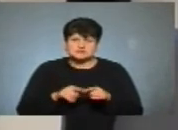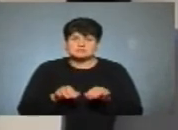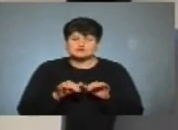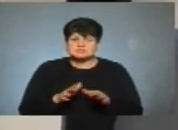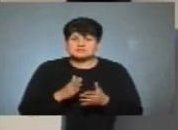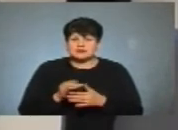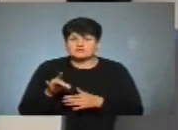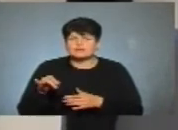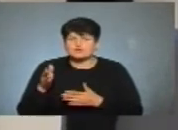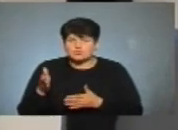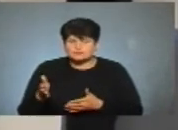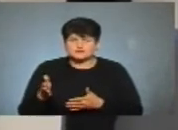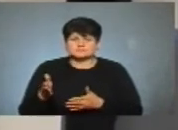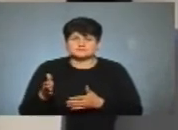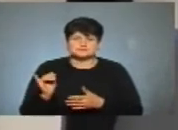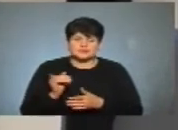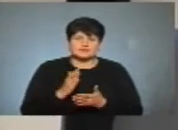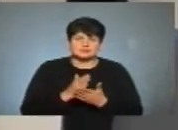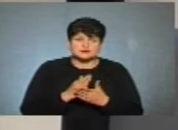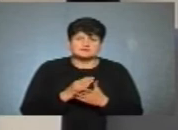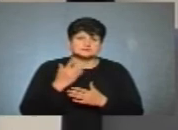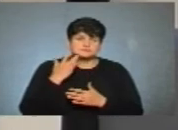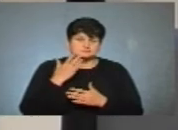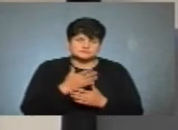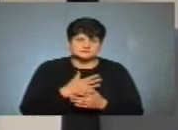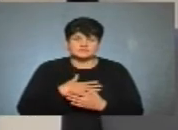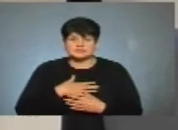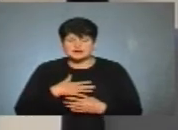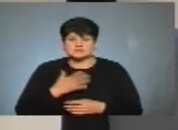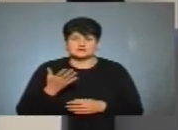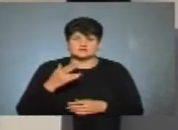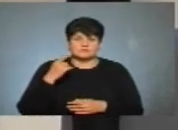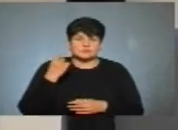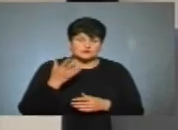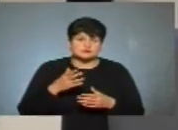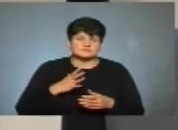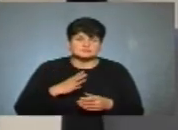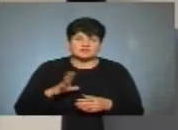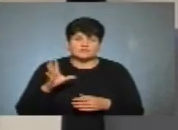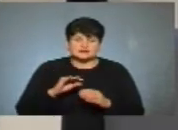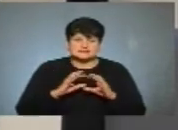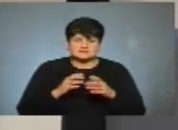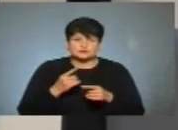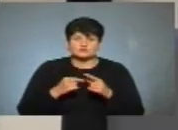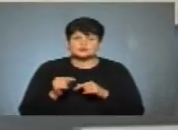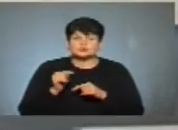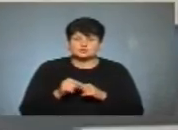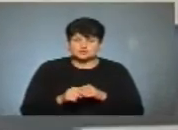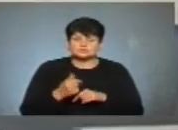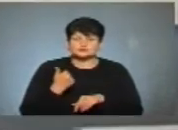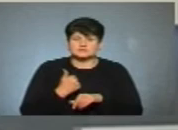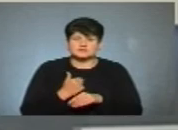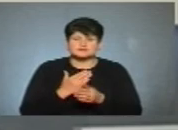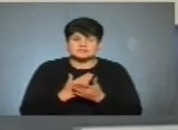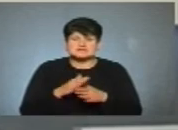відбуваються в Європі і відбуваються в Сполучених Штатах, Канаді, Японії, тому що потерпає весь світ. Але повернуся до того, що ключовим є